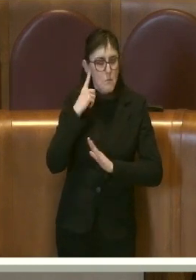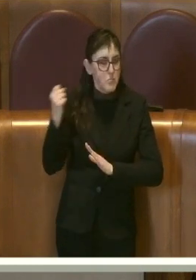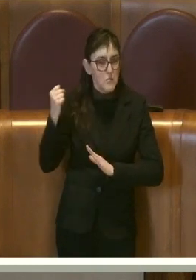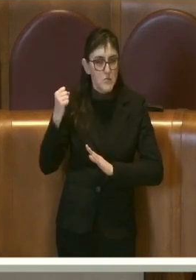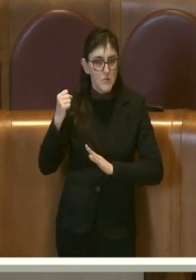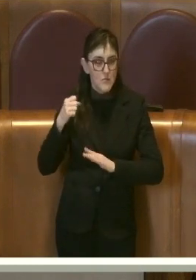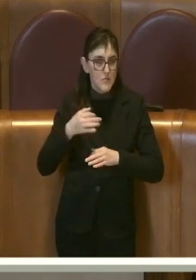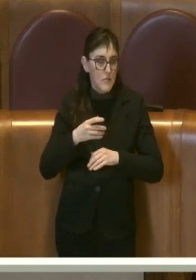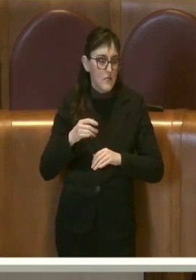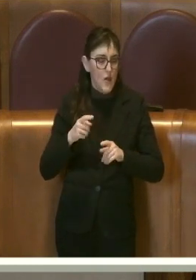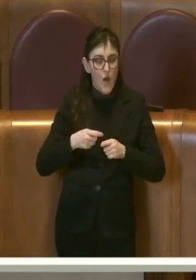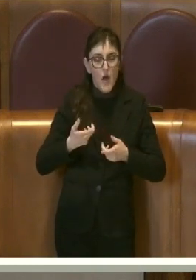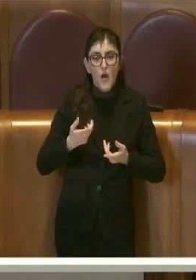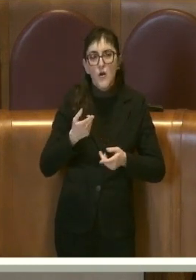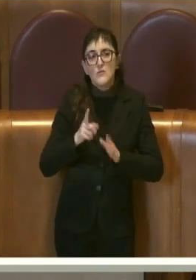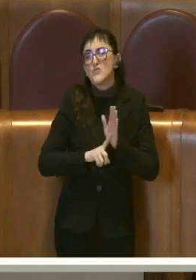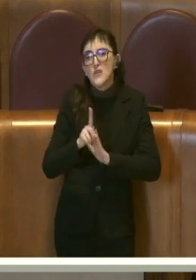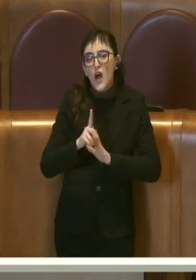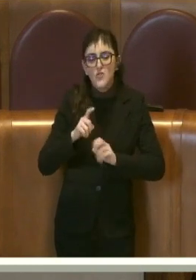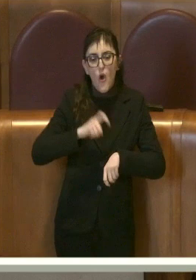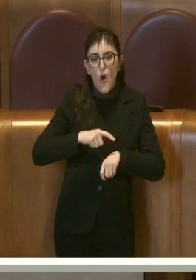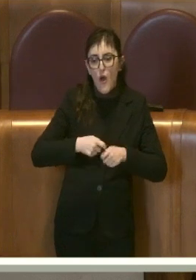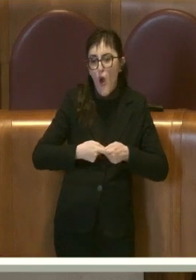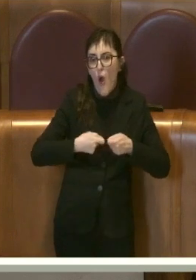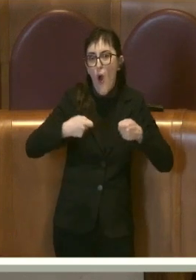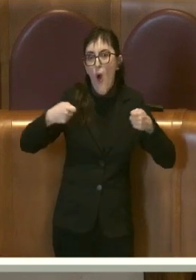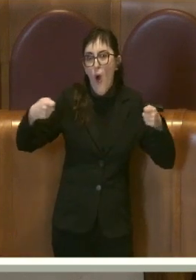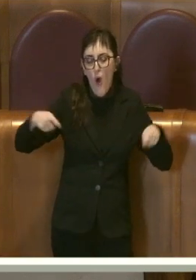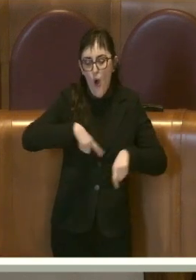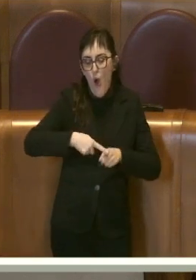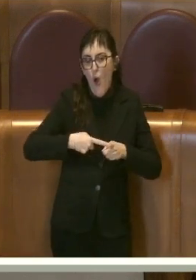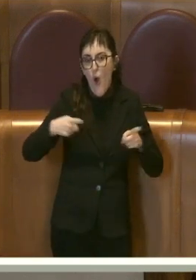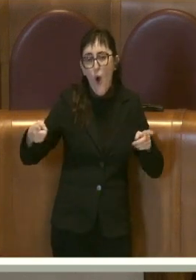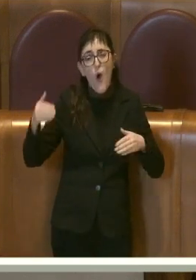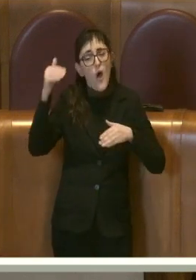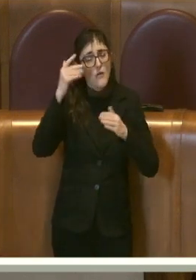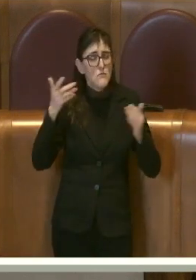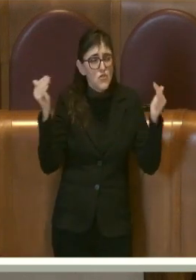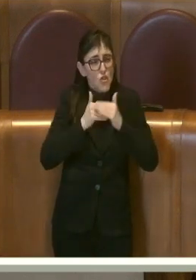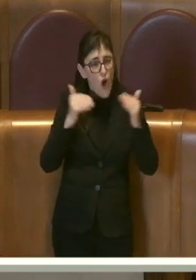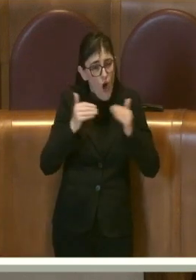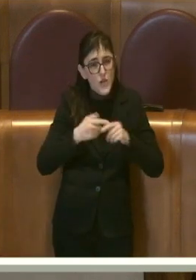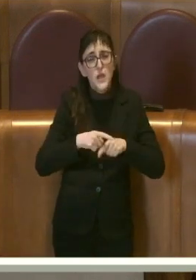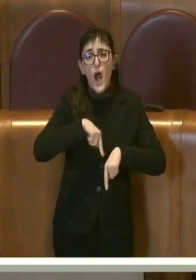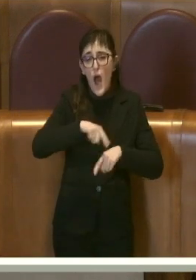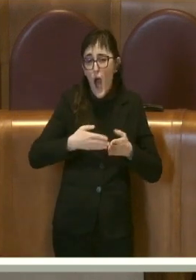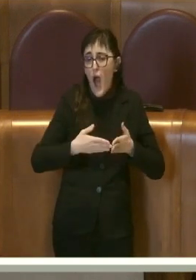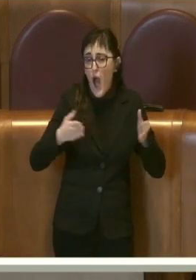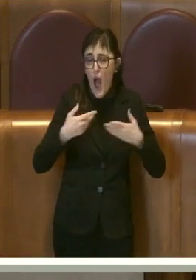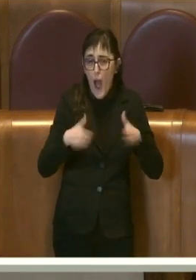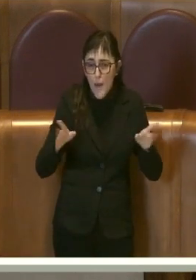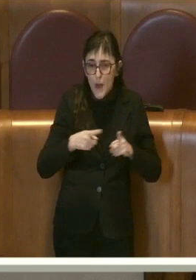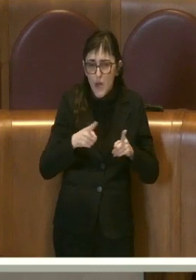Spesso restano aperte molte ore durante la notte, frequentemente senza